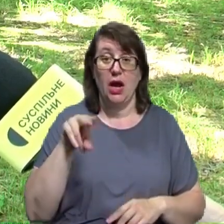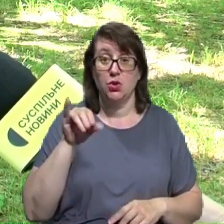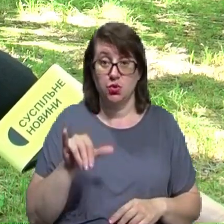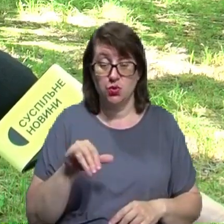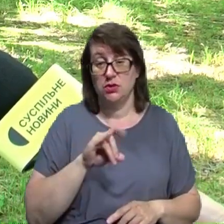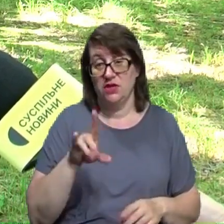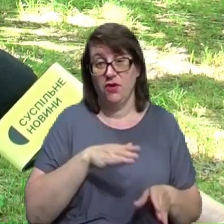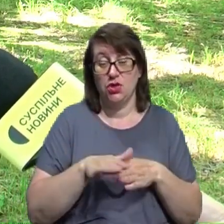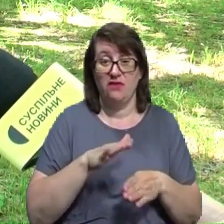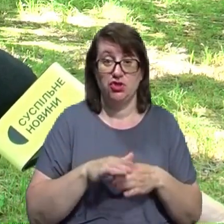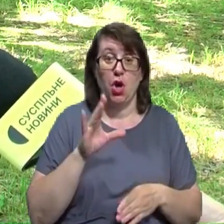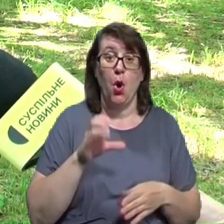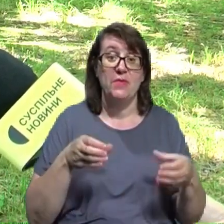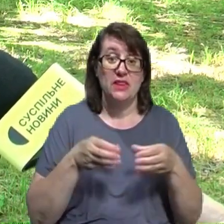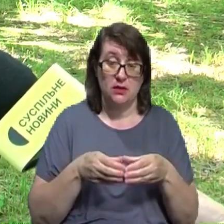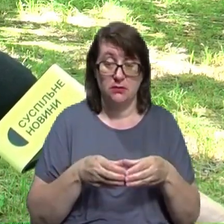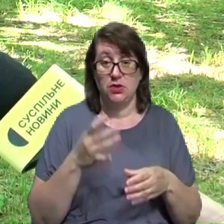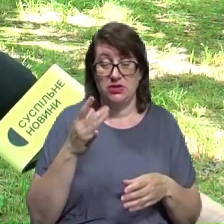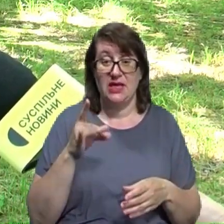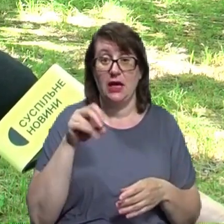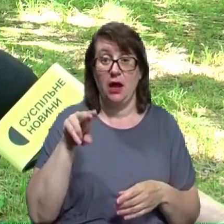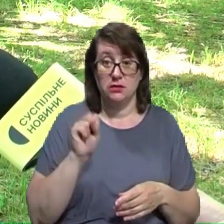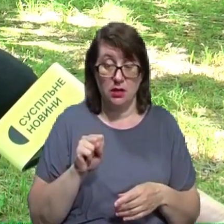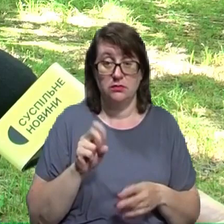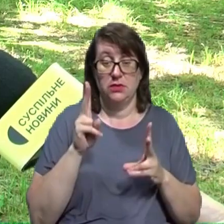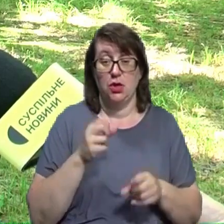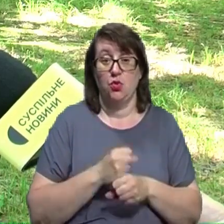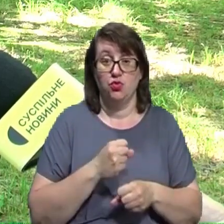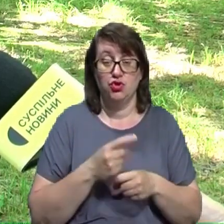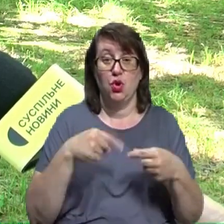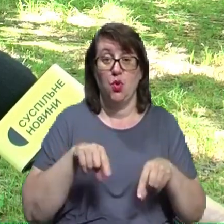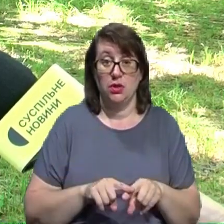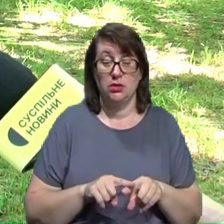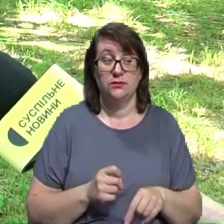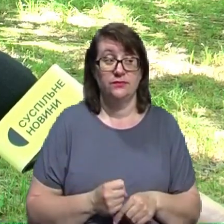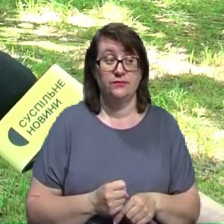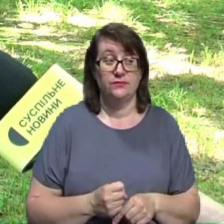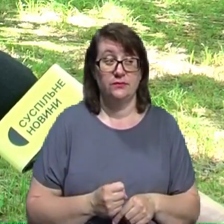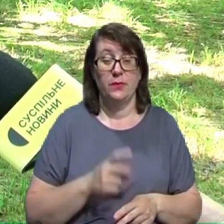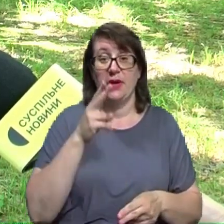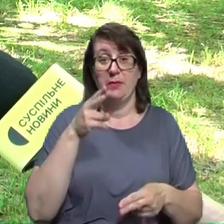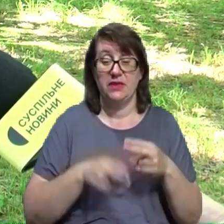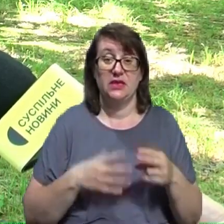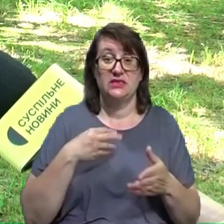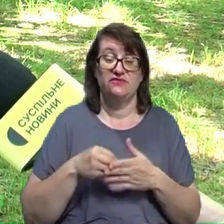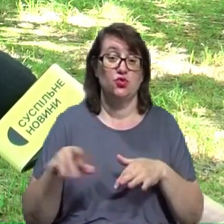комітет, а оскільки саме рада як робочий орган припинила свою діяльність,